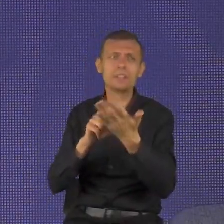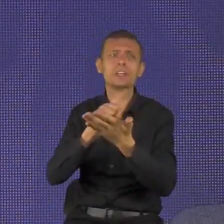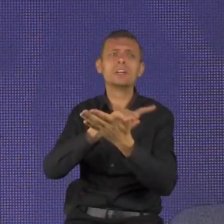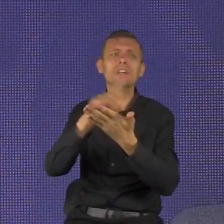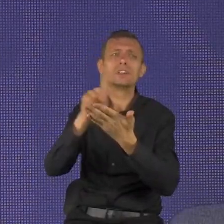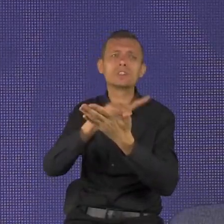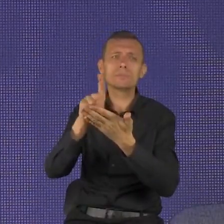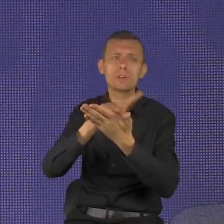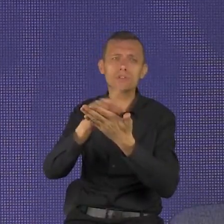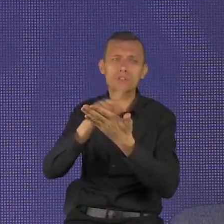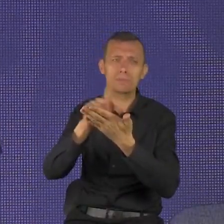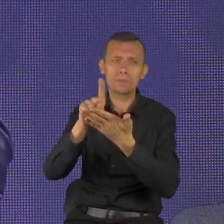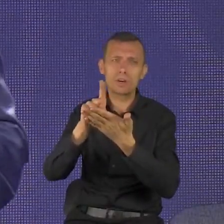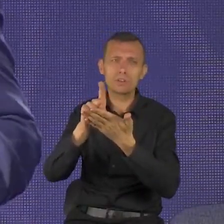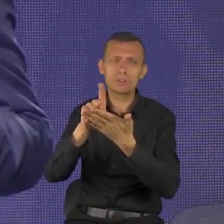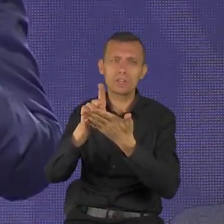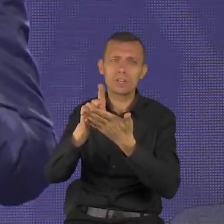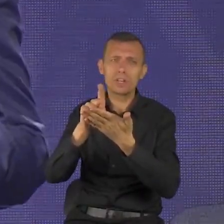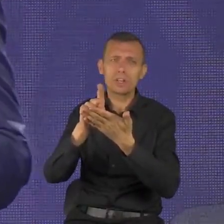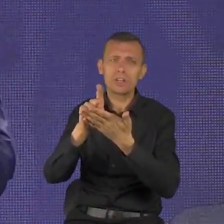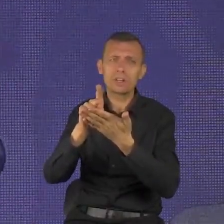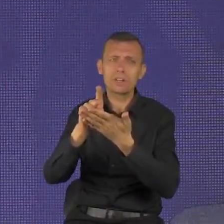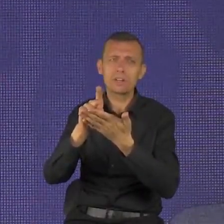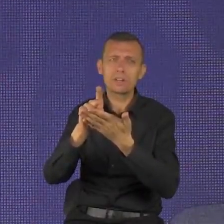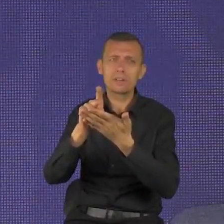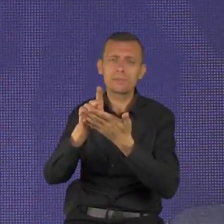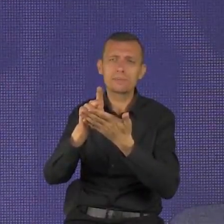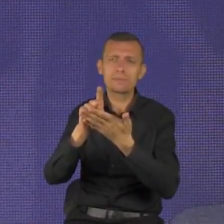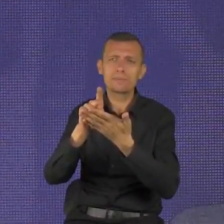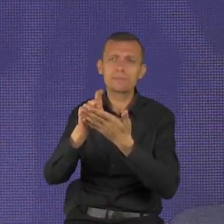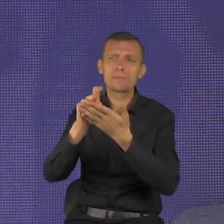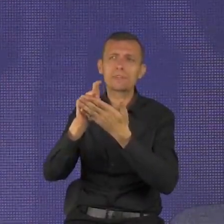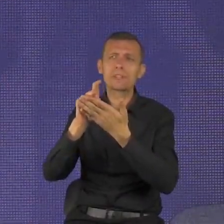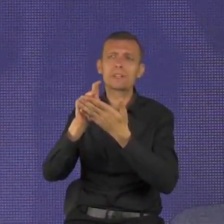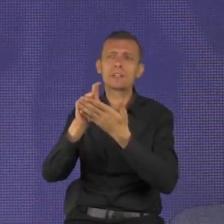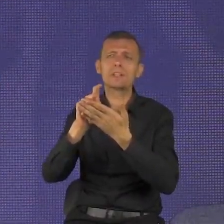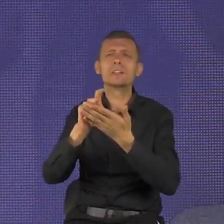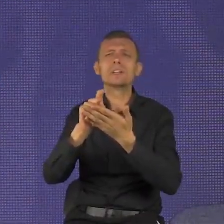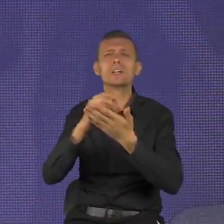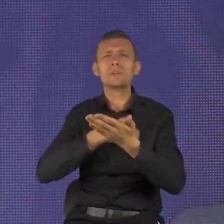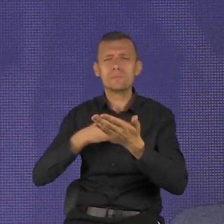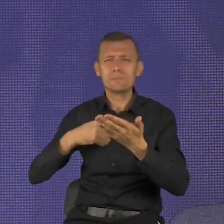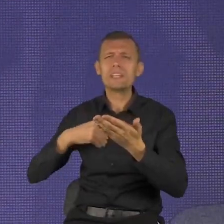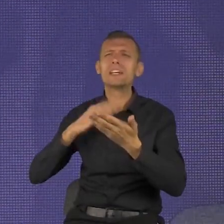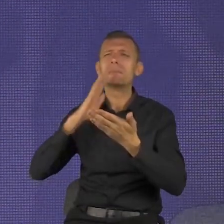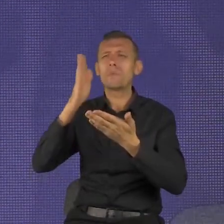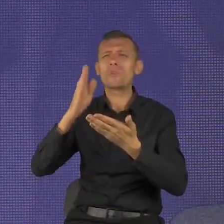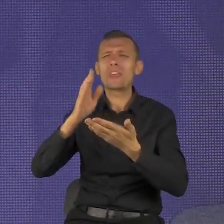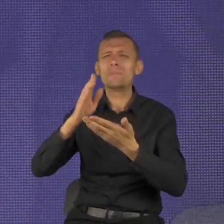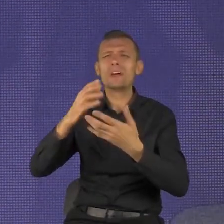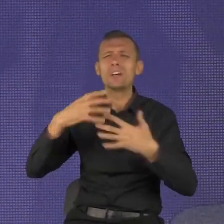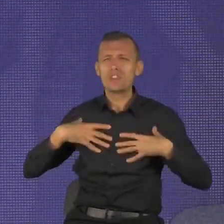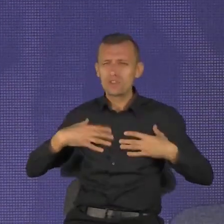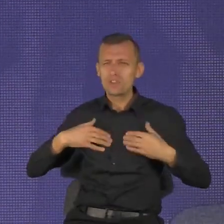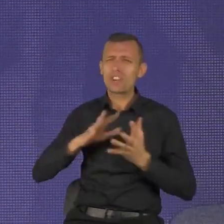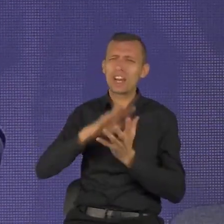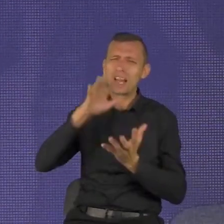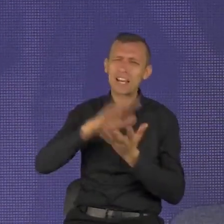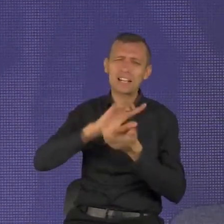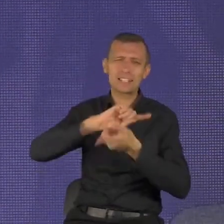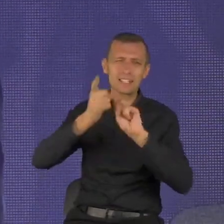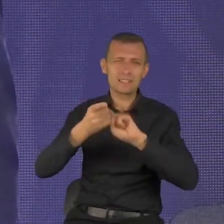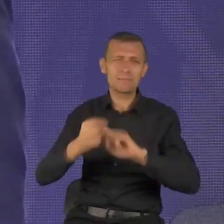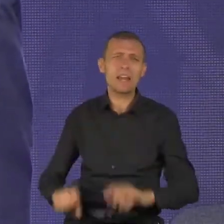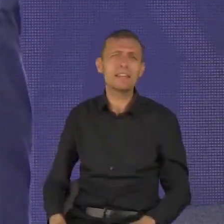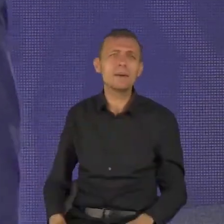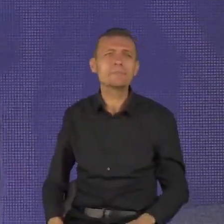naszego życia. Zacznę od przyjrzenia się czterem skutkom pospiesznego życia, które